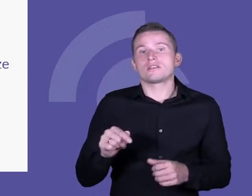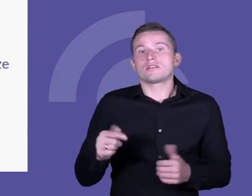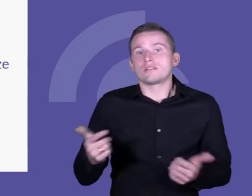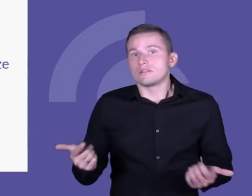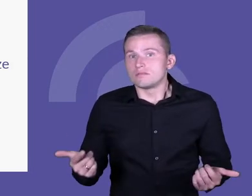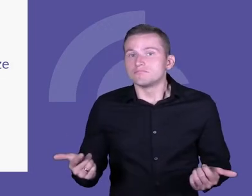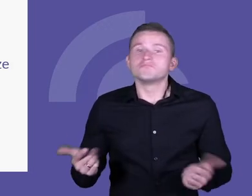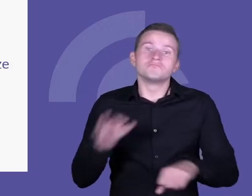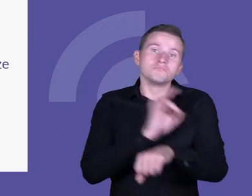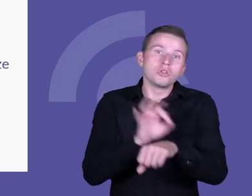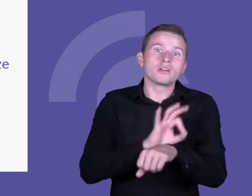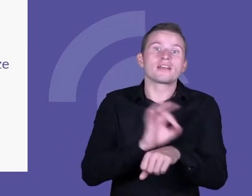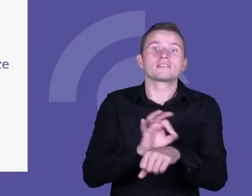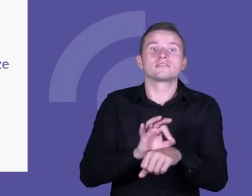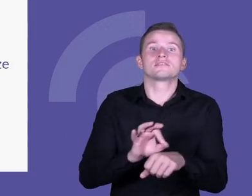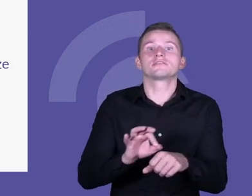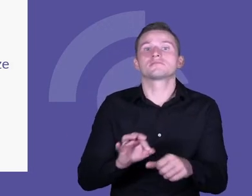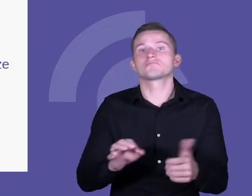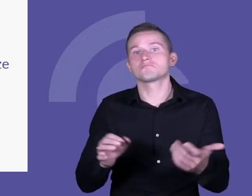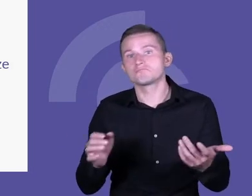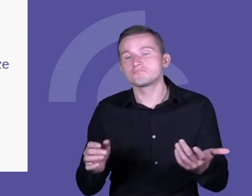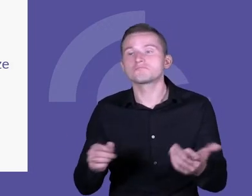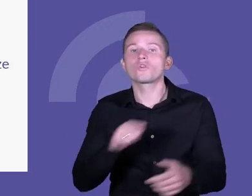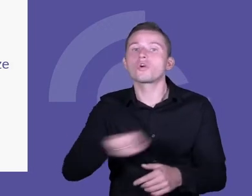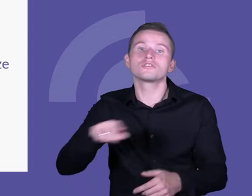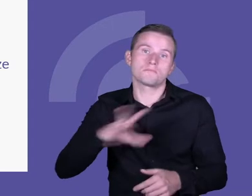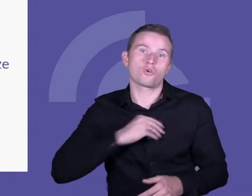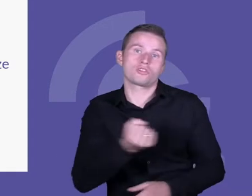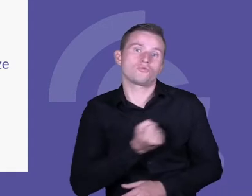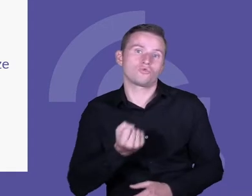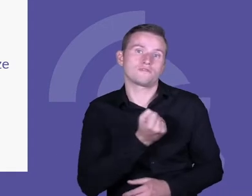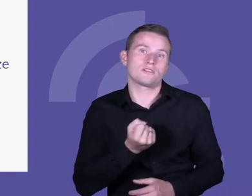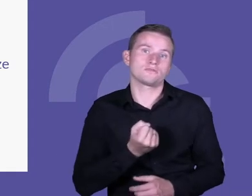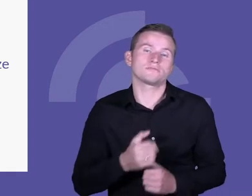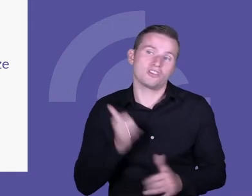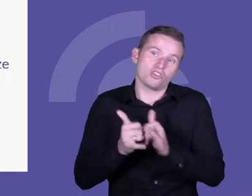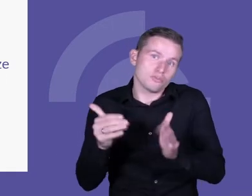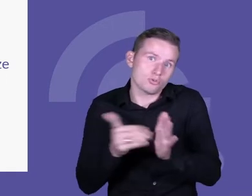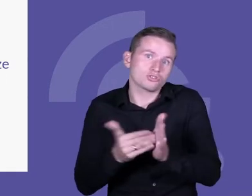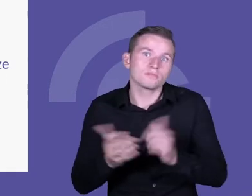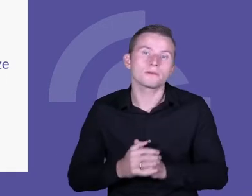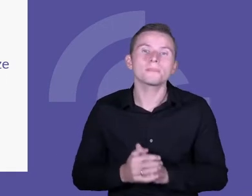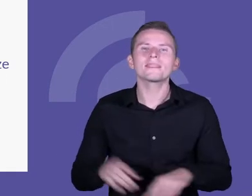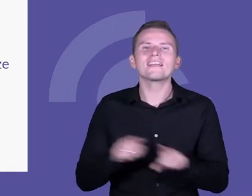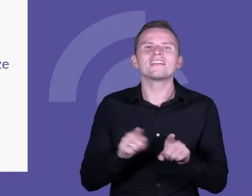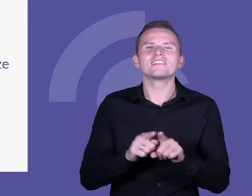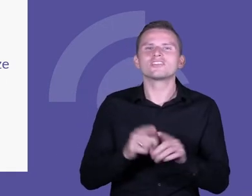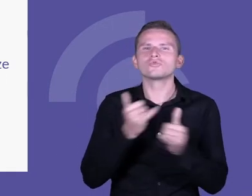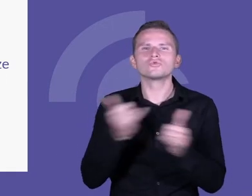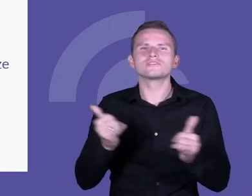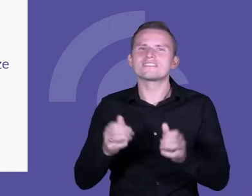potrzeby, to też bez, mogli wziąć i użyć. Podobnie dużo mówimy o zadaniach interdyscyplinarnych. Wszyscy